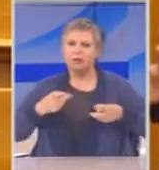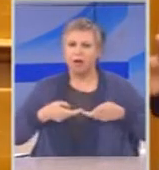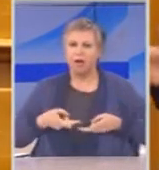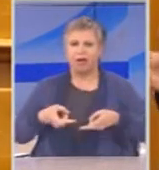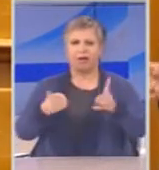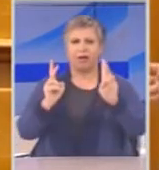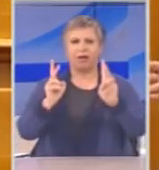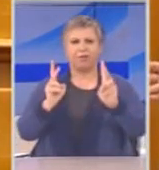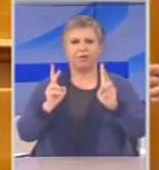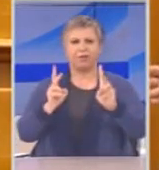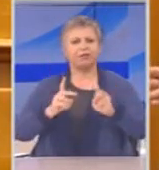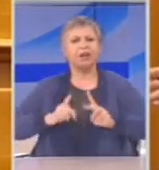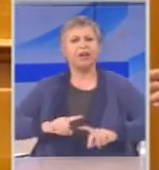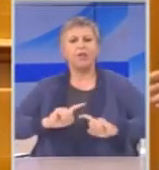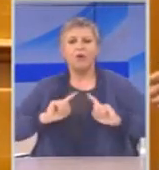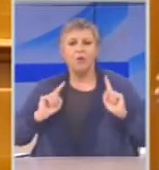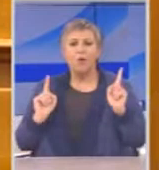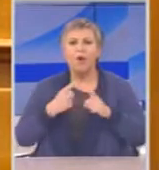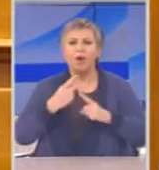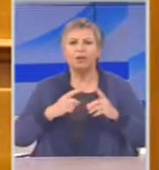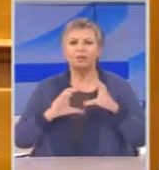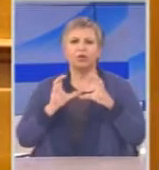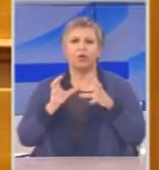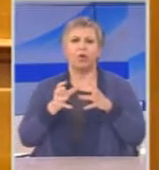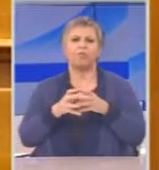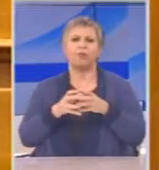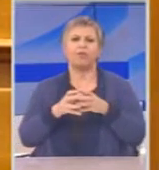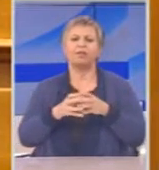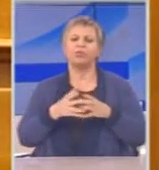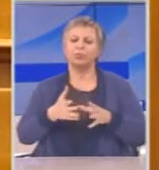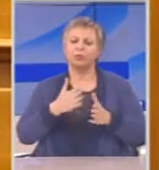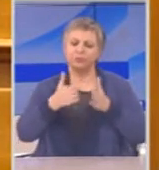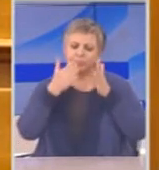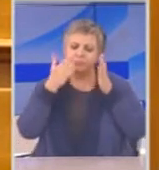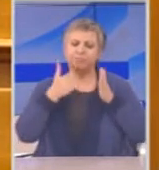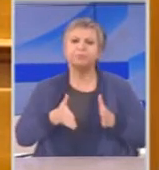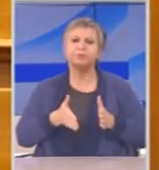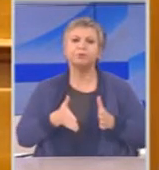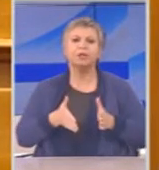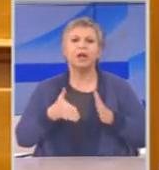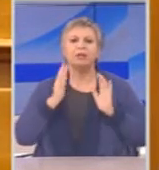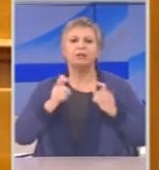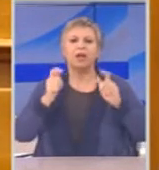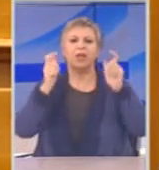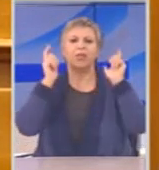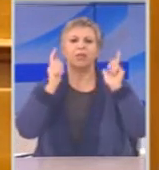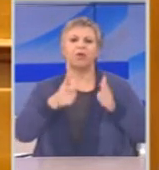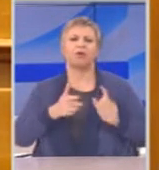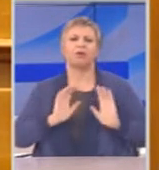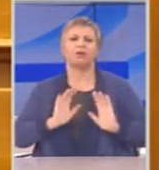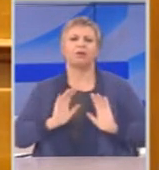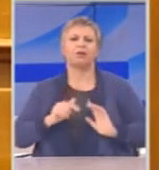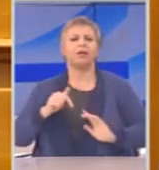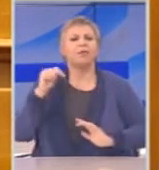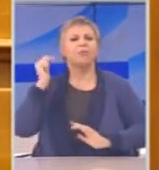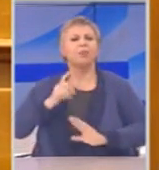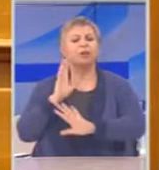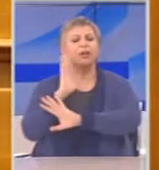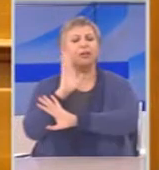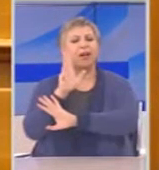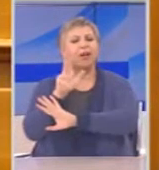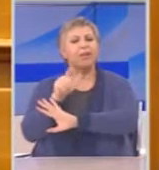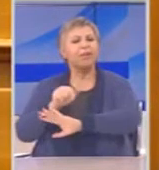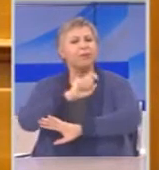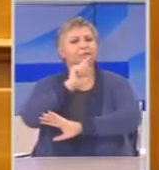όλες τις δημοκρατικές παρατάξεις, όλους εκείνους οι οποίοι στο μυαλό τους και στην καθημερινή τους πρακτική